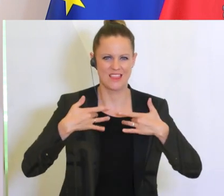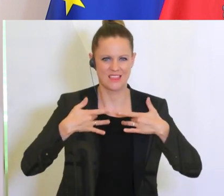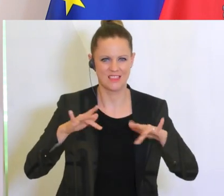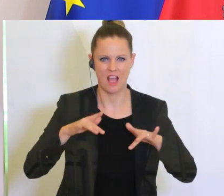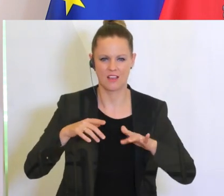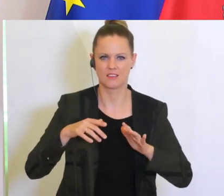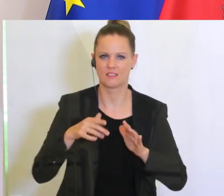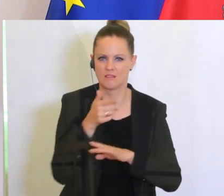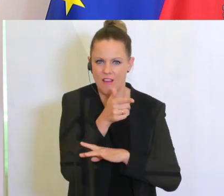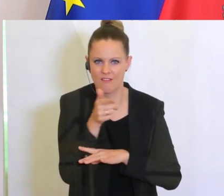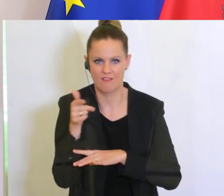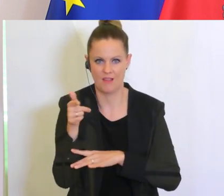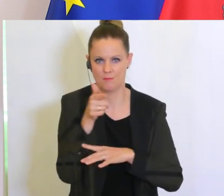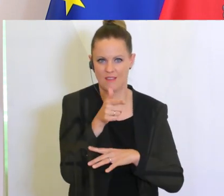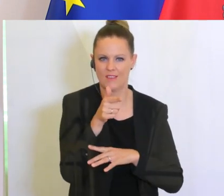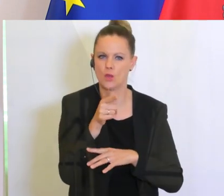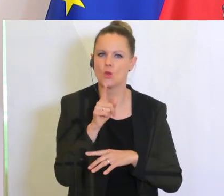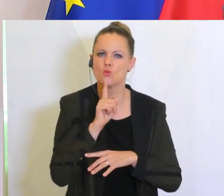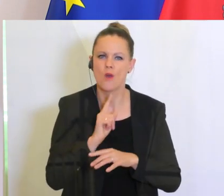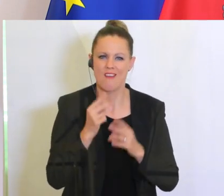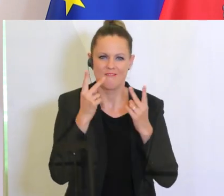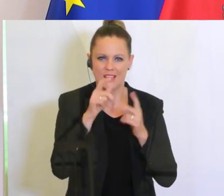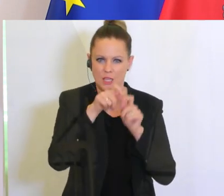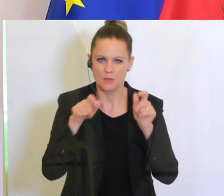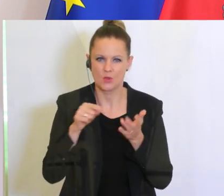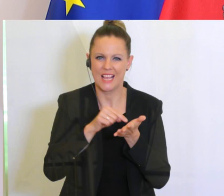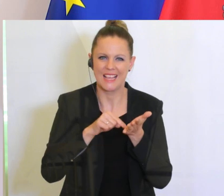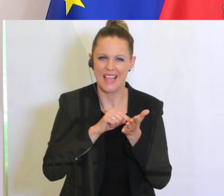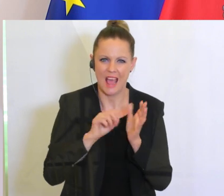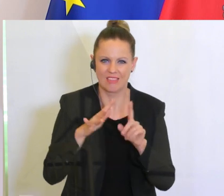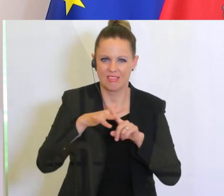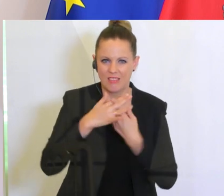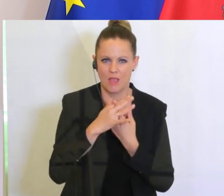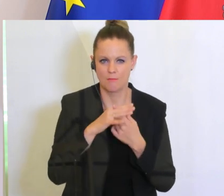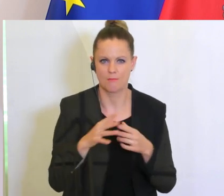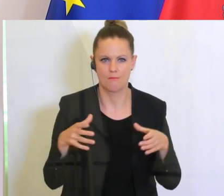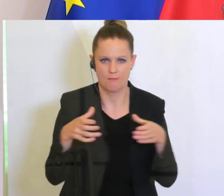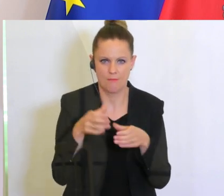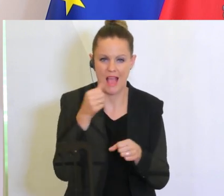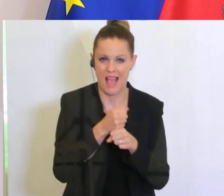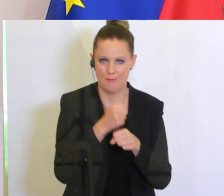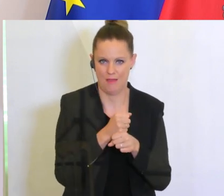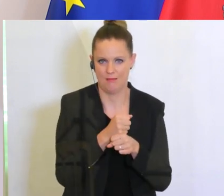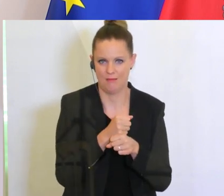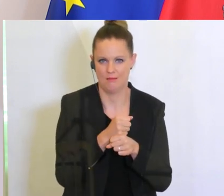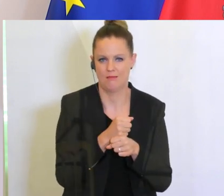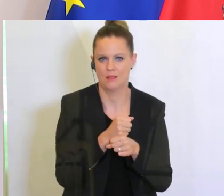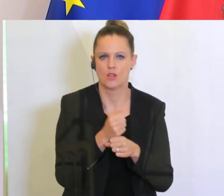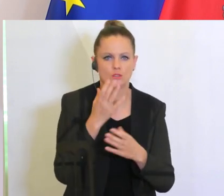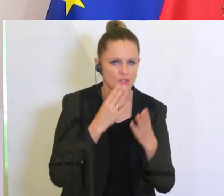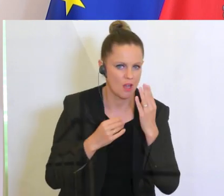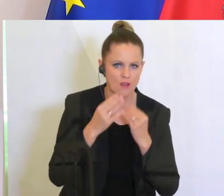unmittelbare Team im Kernset und die Menschen, die in dieses Kernset dürfen und dort arbeiten, die